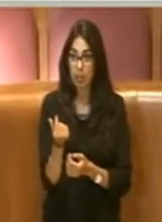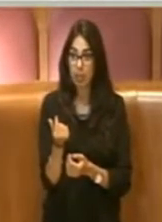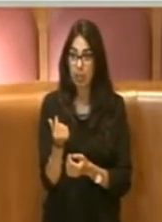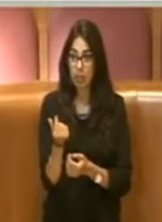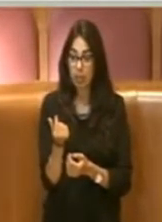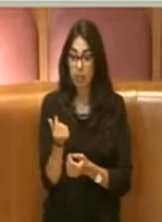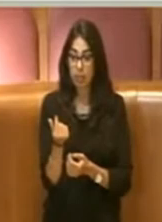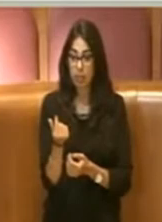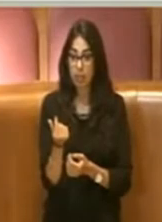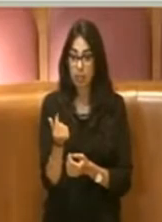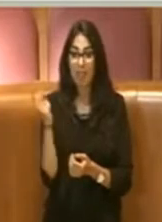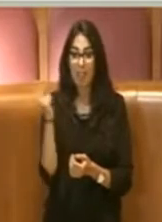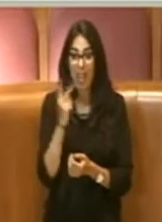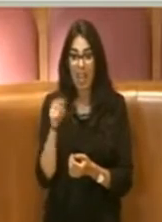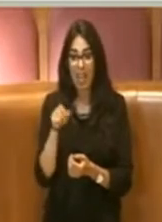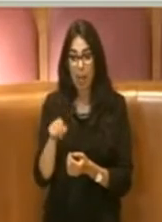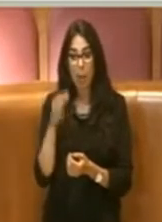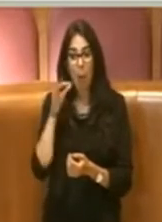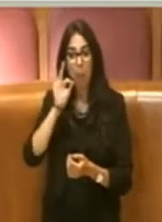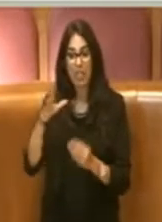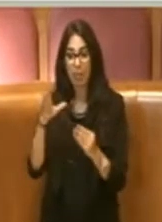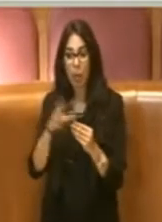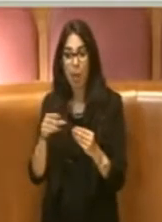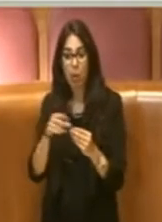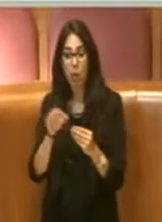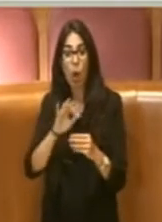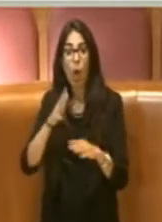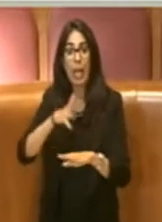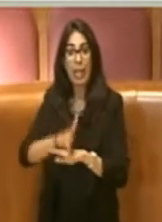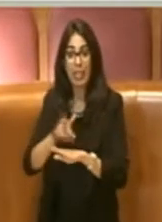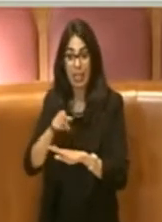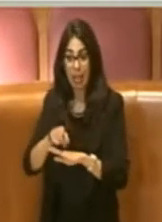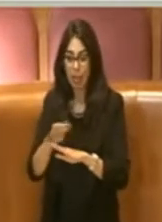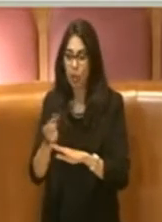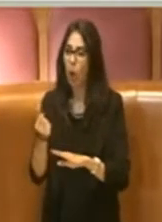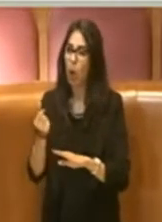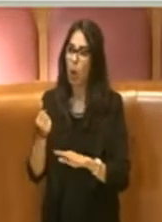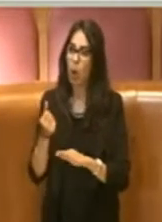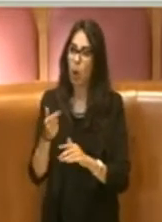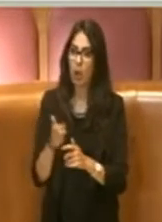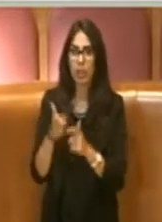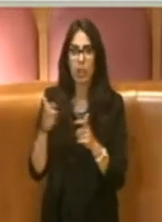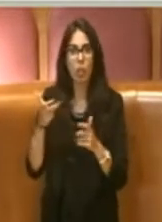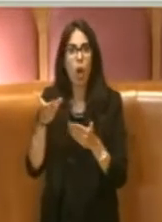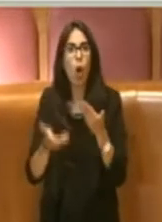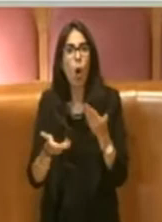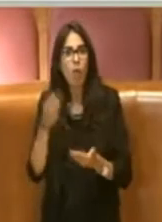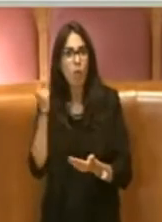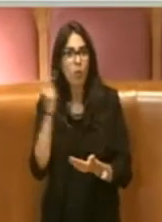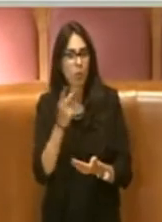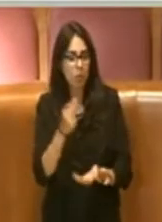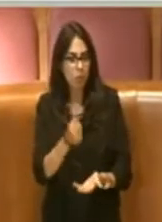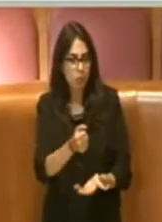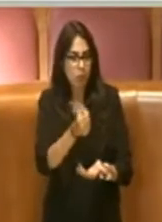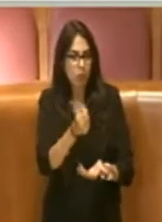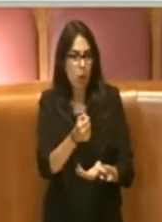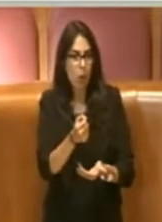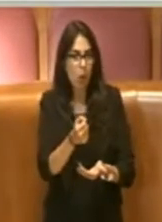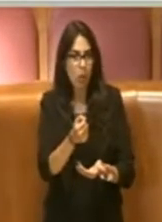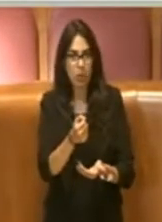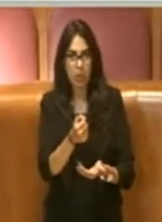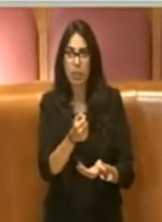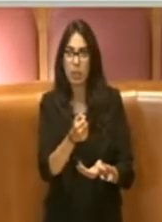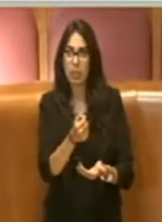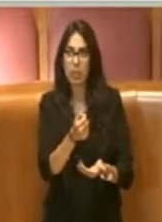quel particolare intervento siano maggiori rispetto a quanto si è messo in